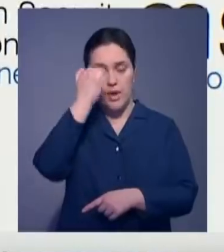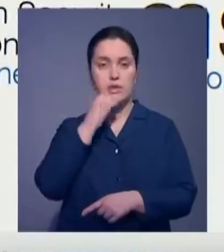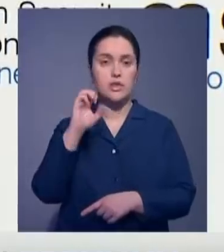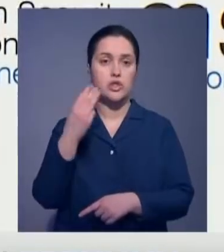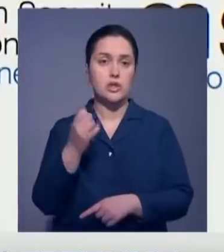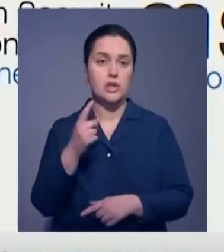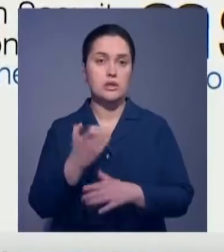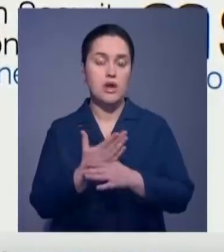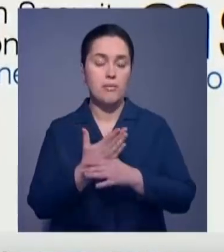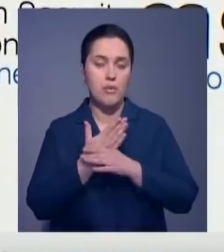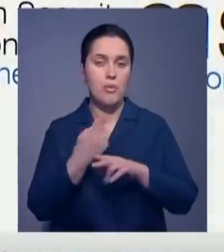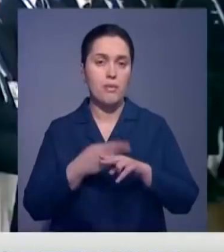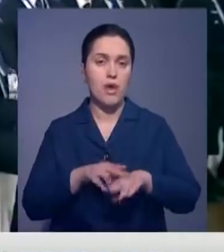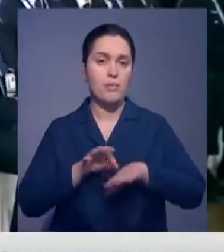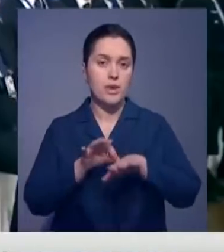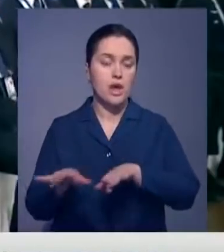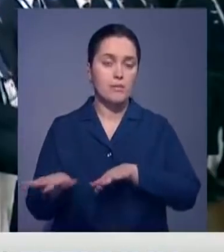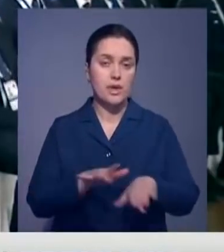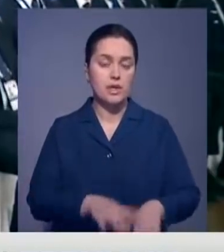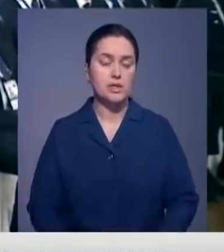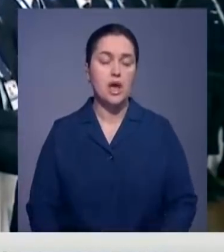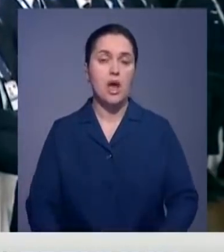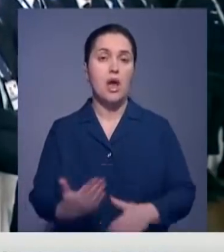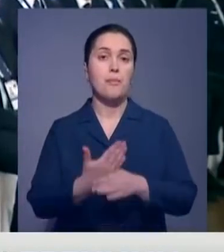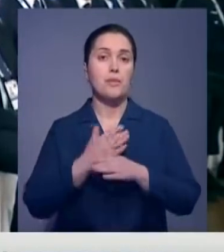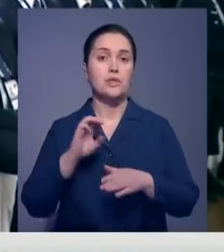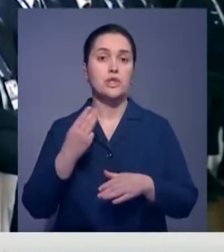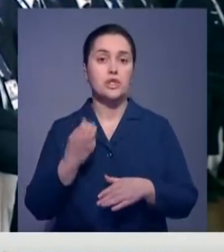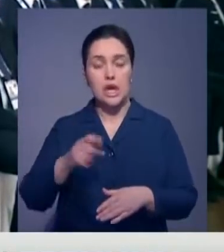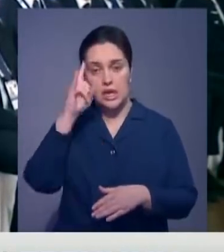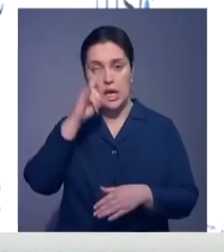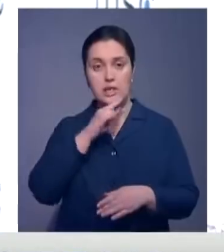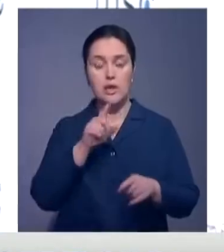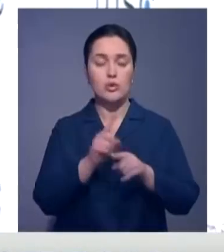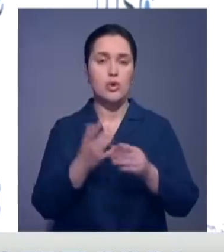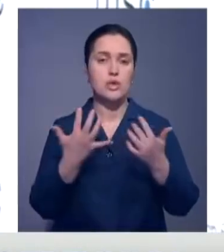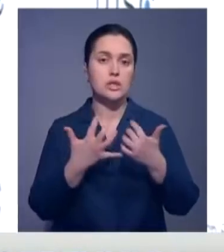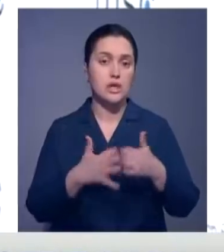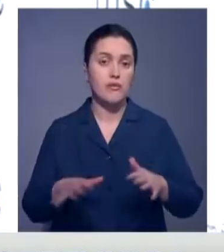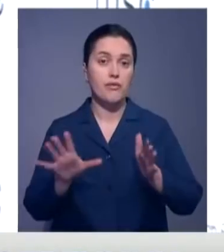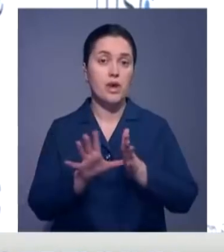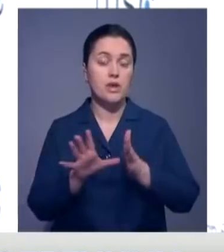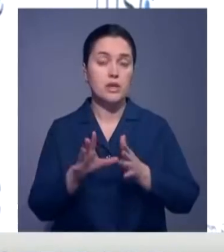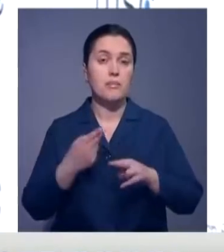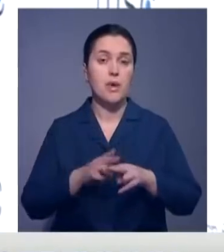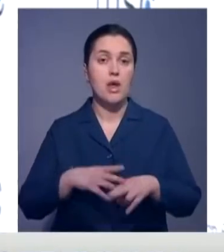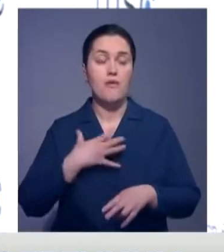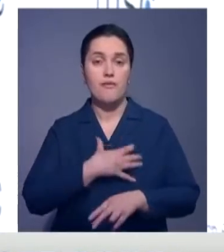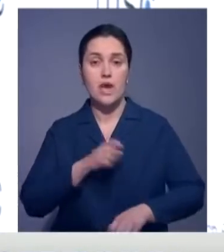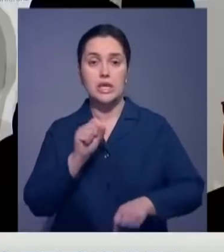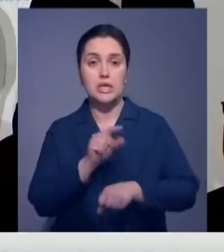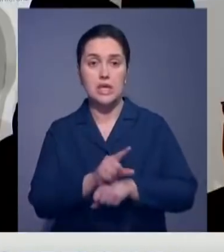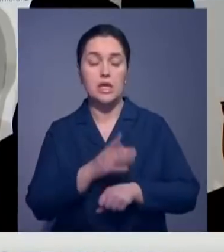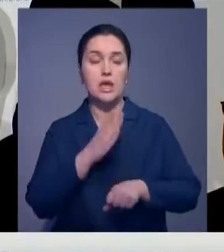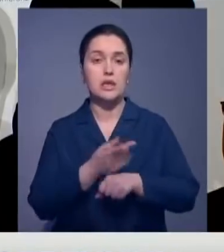содействие в проведении этих операций. Содействуют США Казахстану и в вопросе цифровизации – это одна из ключевых задач, которую